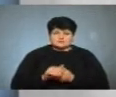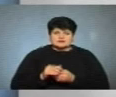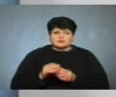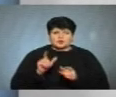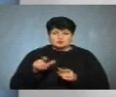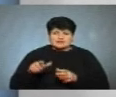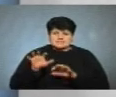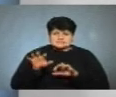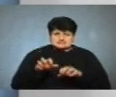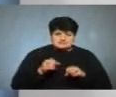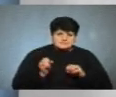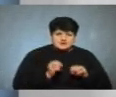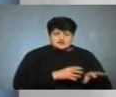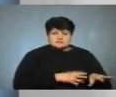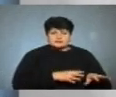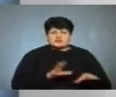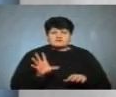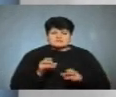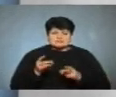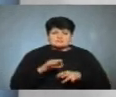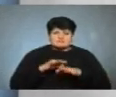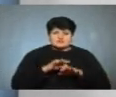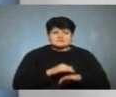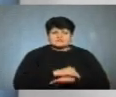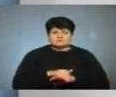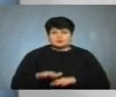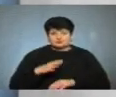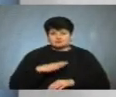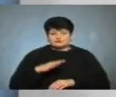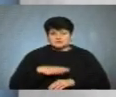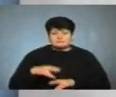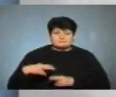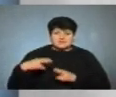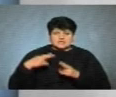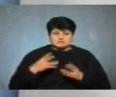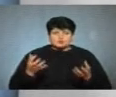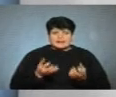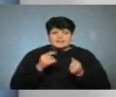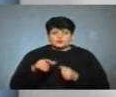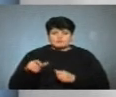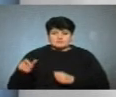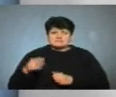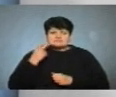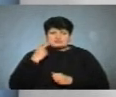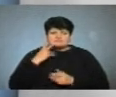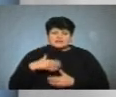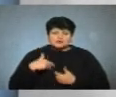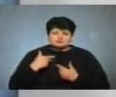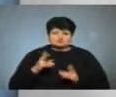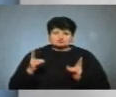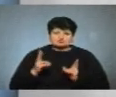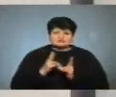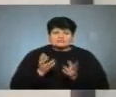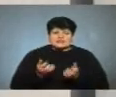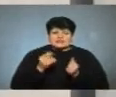якщо є літні люди, якщо є діти, їх всіх треба вивезти на вулицю. І очікувати приїзду рятувальників. Ми завжди рекомендуємо зустріти